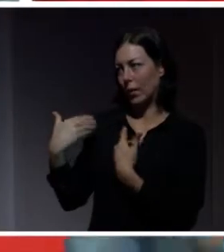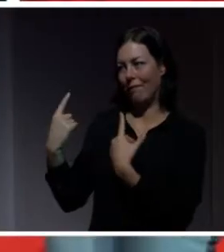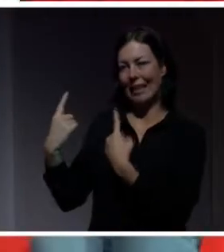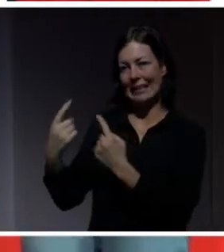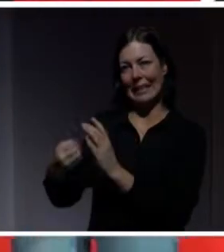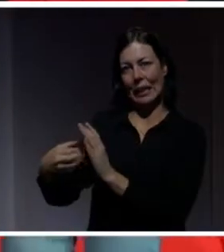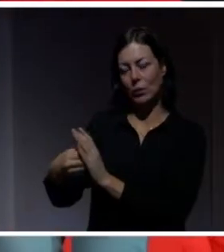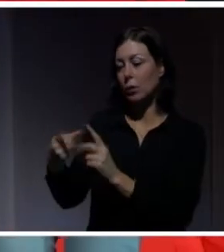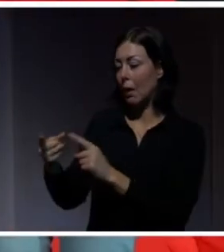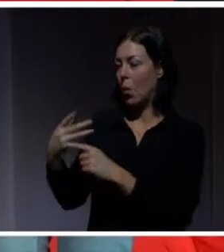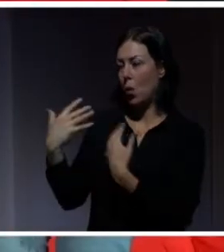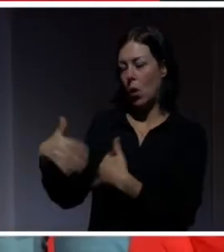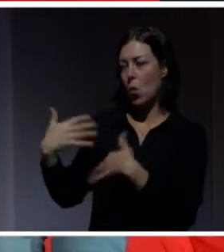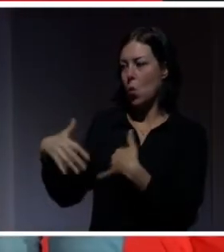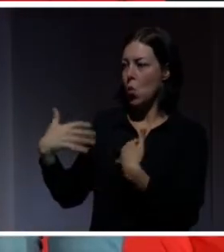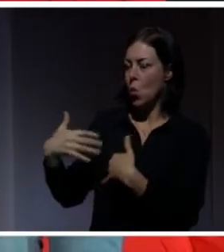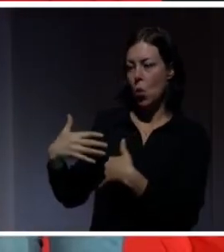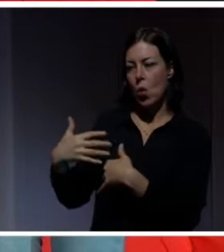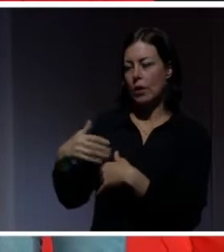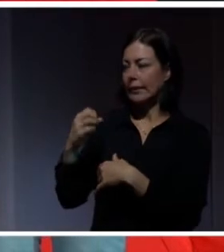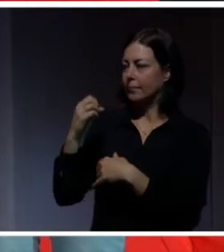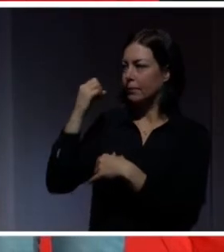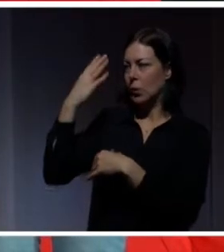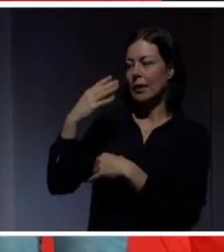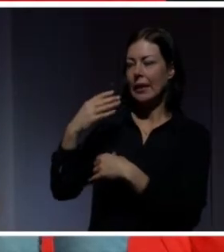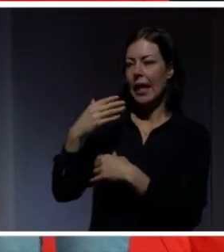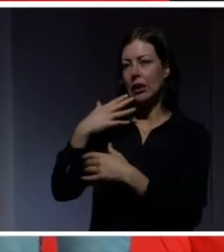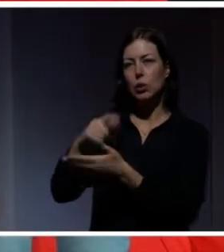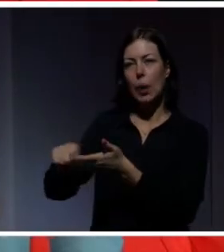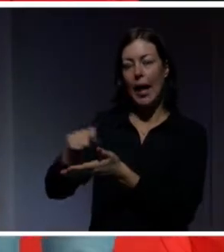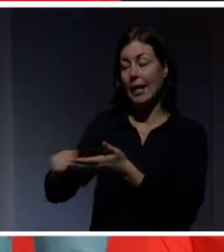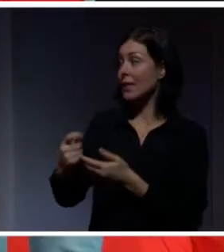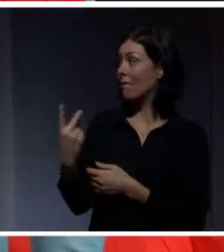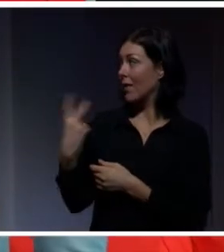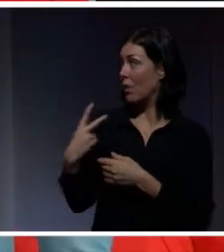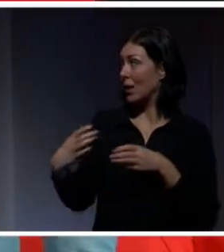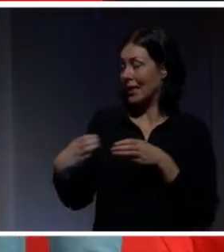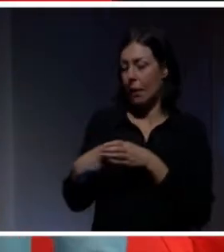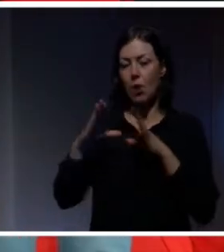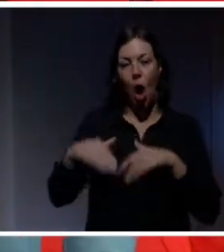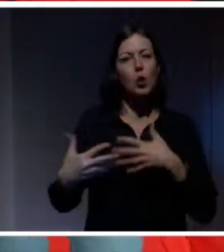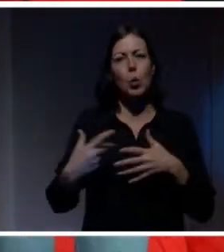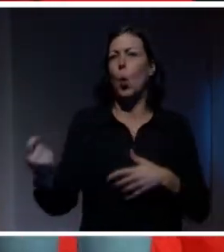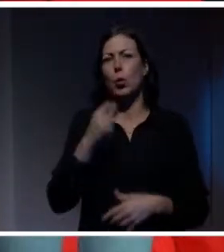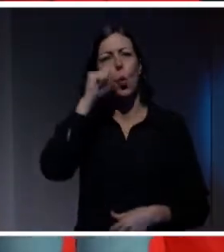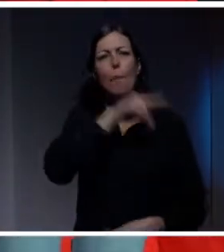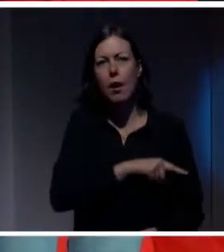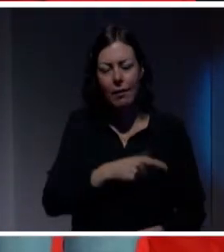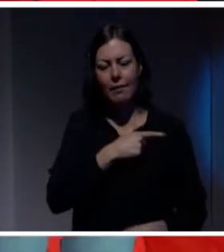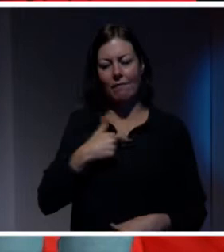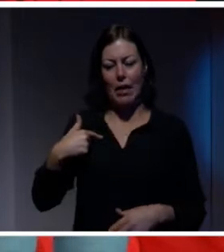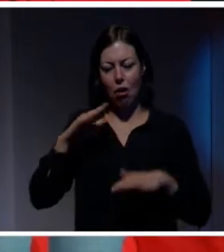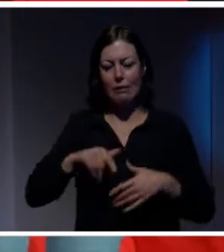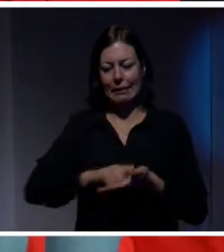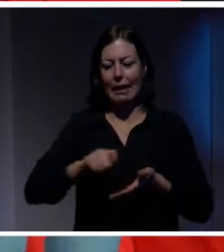Hon är en legendarisk journalist. Tillsammans har vi gjort det omöjliga. Vi har skrivit